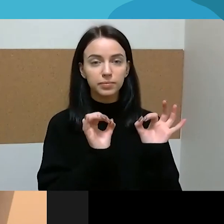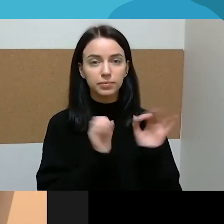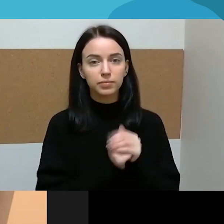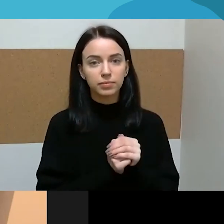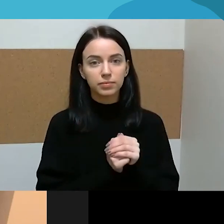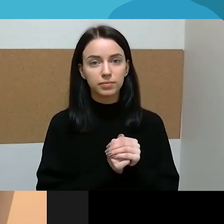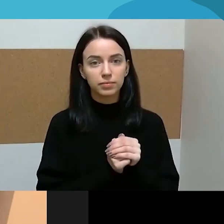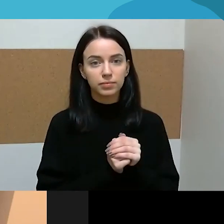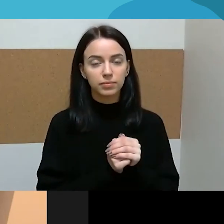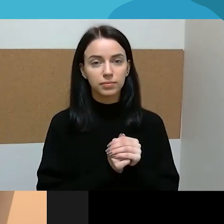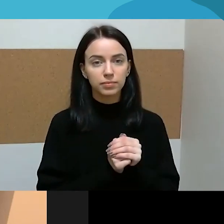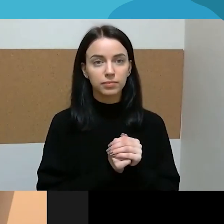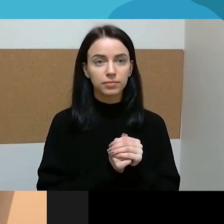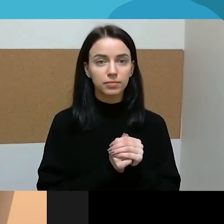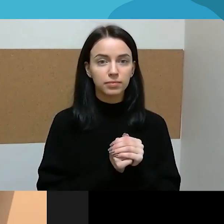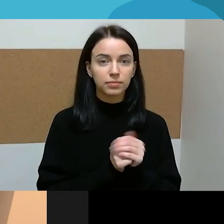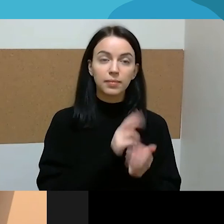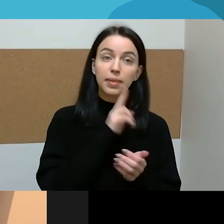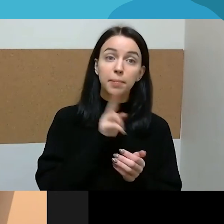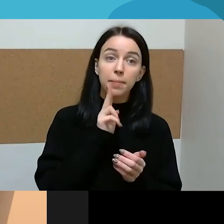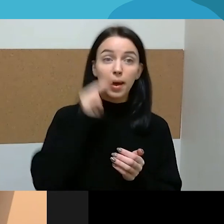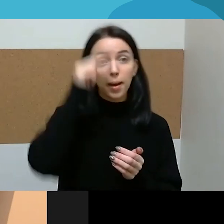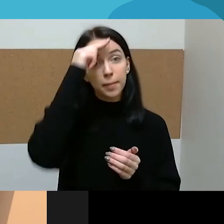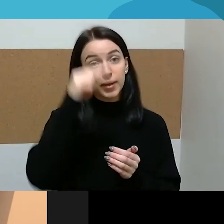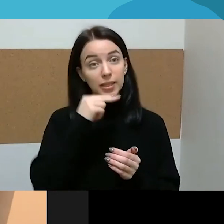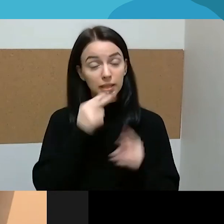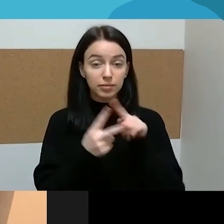vienas iš tėvų turi turėti laiko tik tai savo.